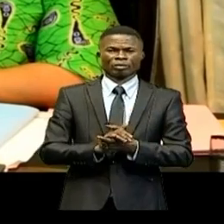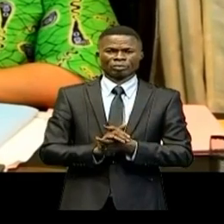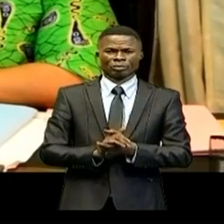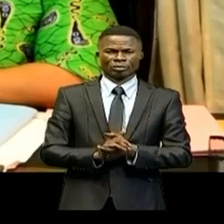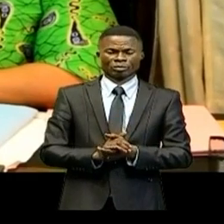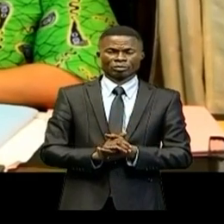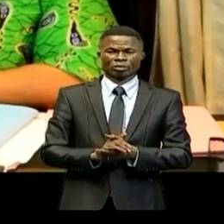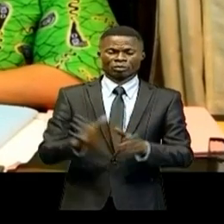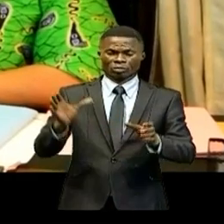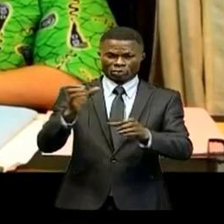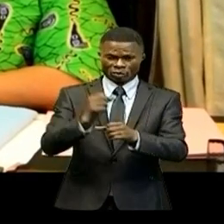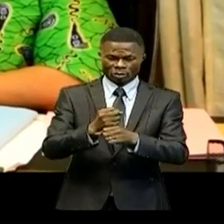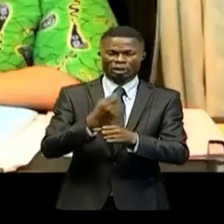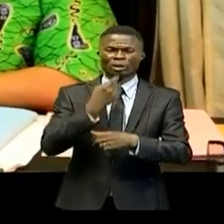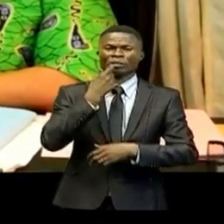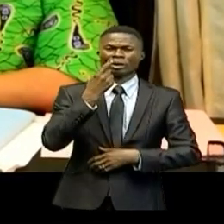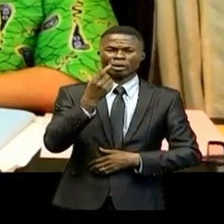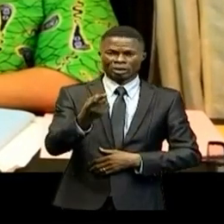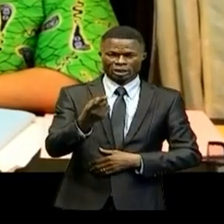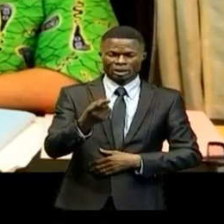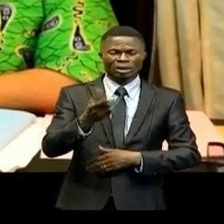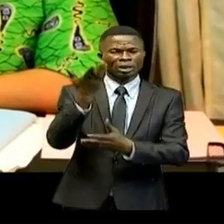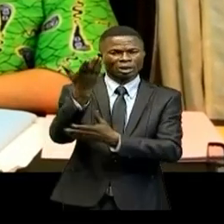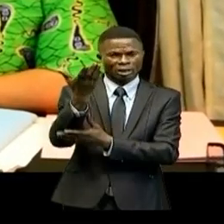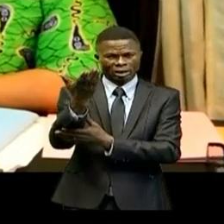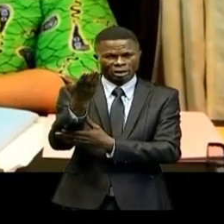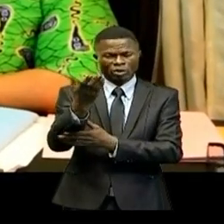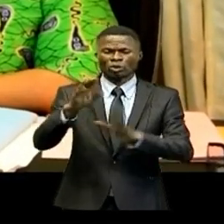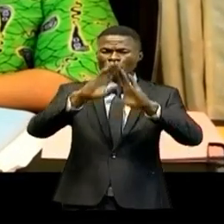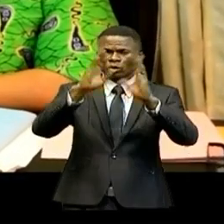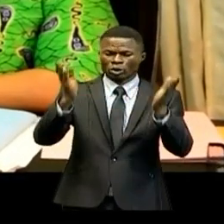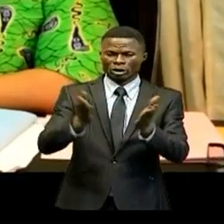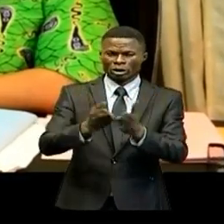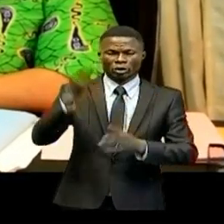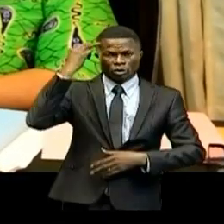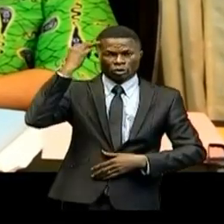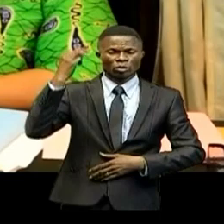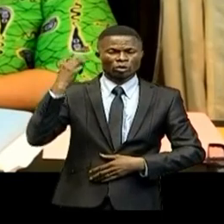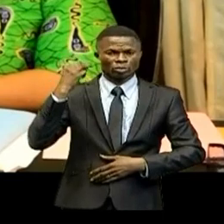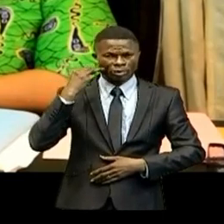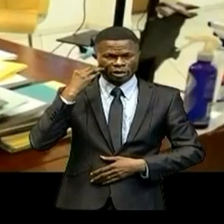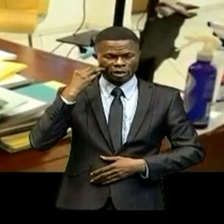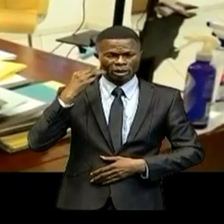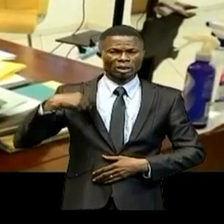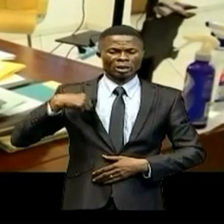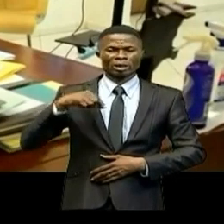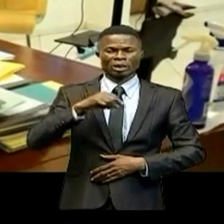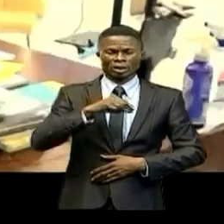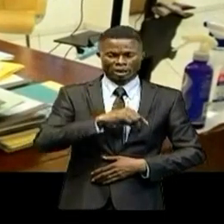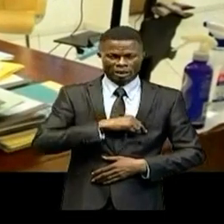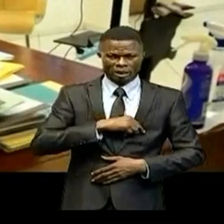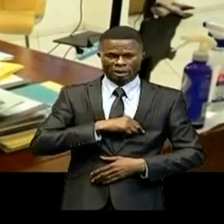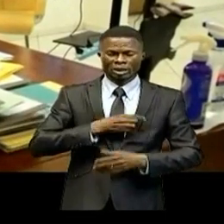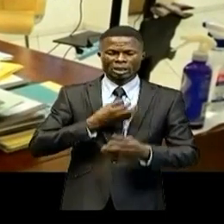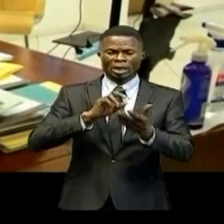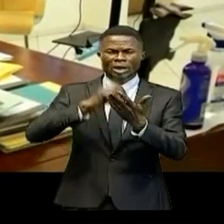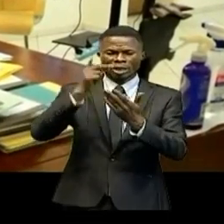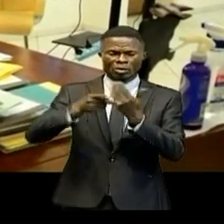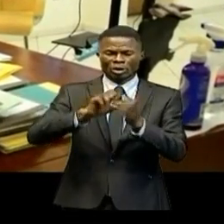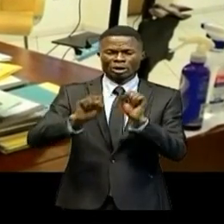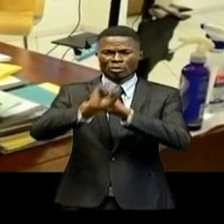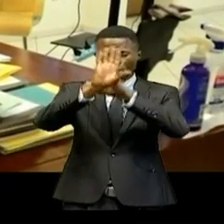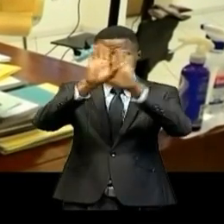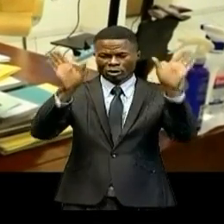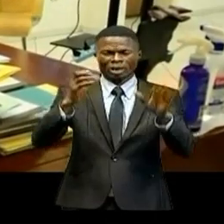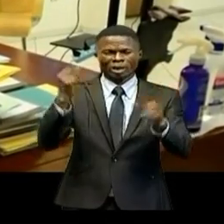conclu son propos en invitant l'ensemble du gouvernement concerné par la transversalité de ces projets à